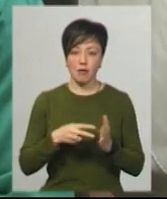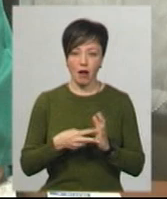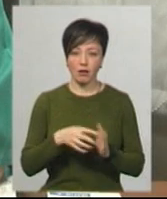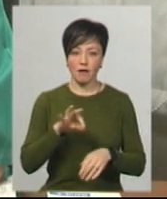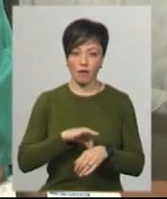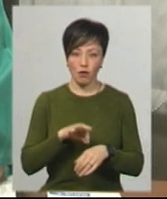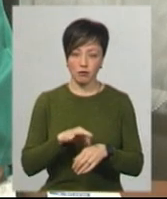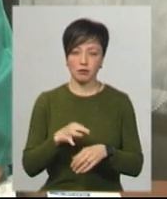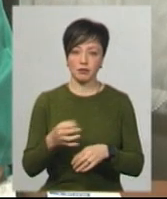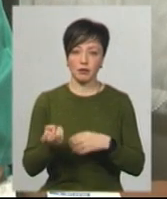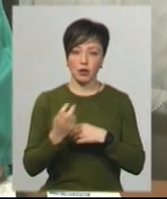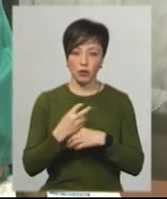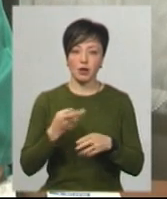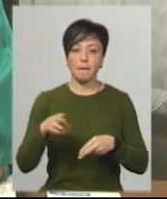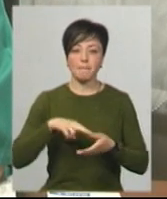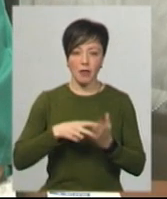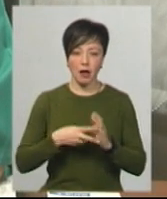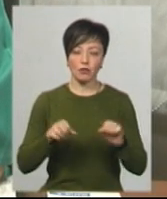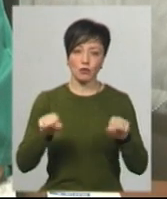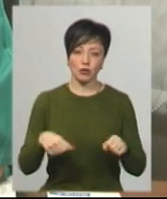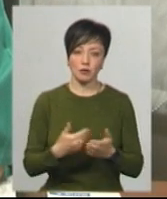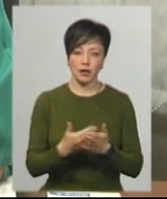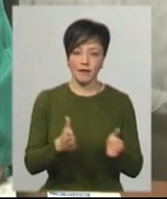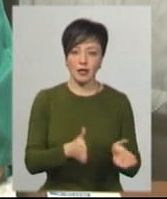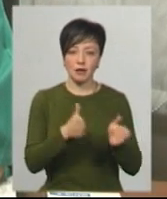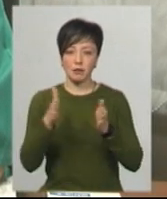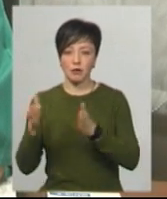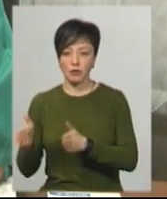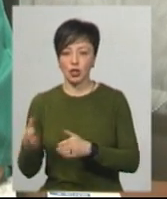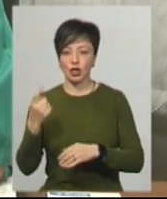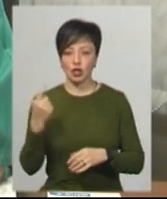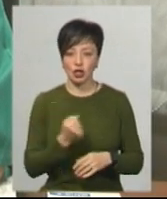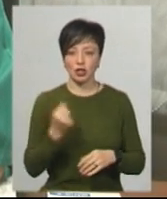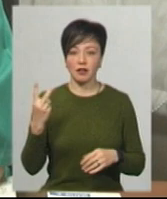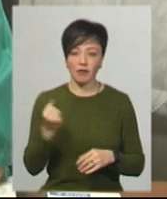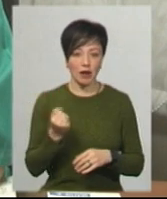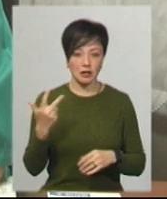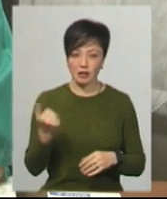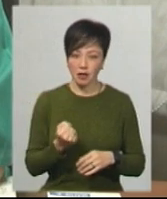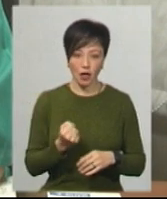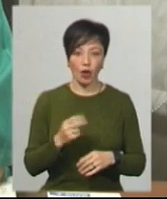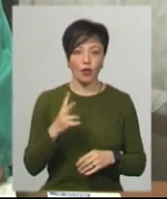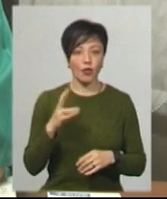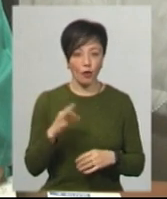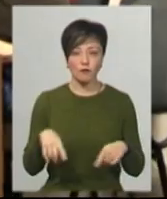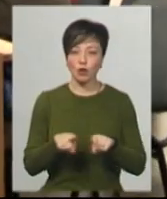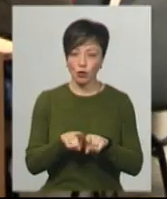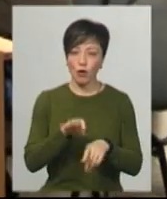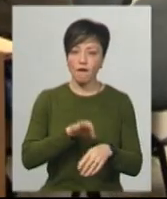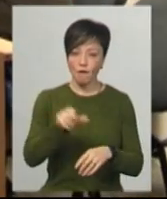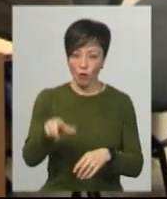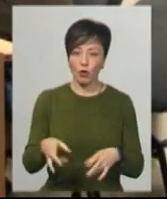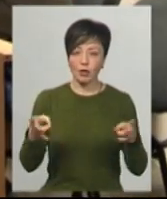приходять до нас. Планові операцію, звичайно, можна відтермінувати на тижні, на два, на три. Але в сурну хвору треба оперувати.